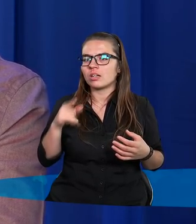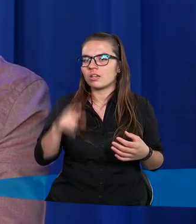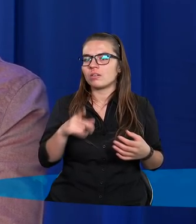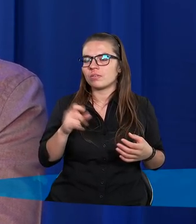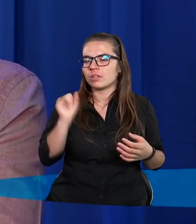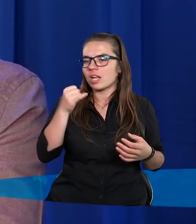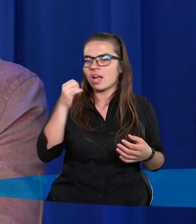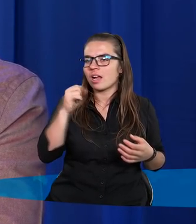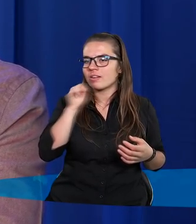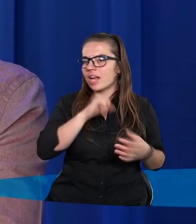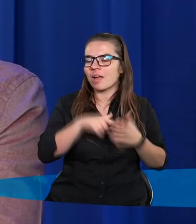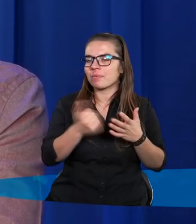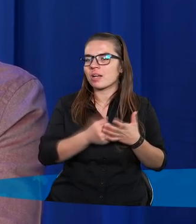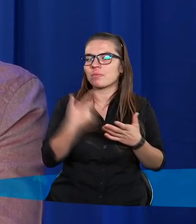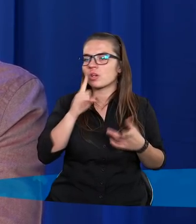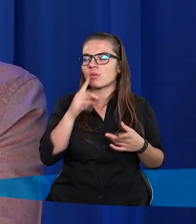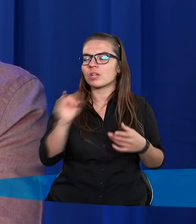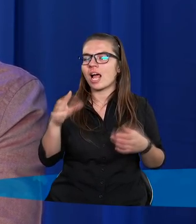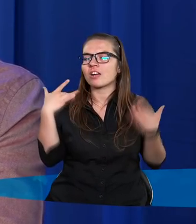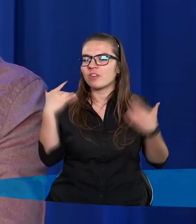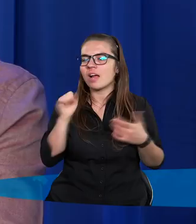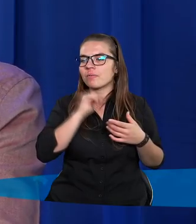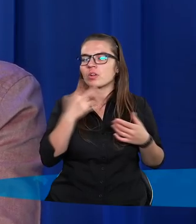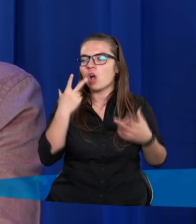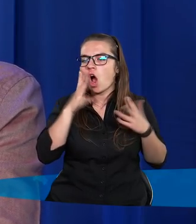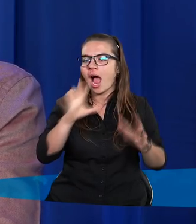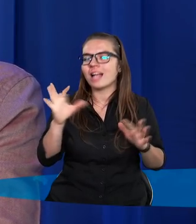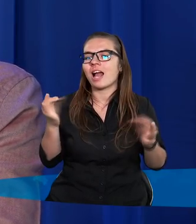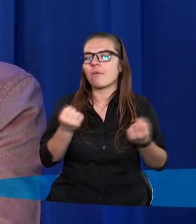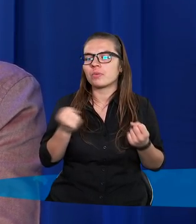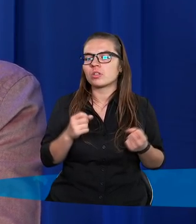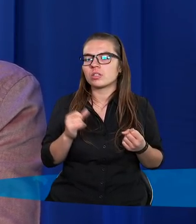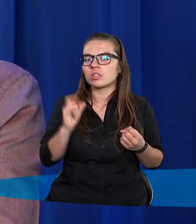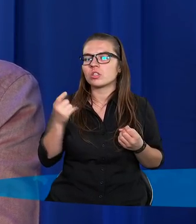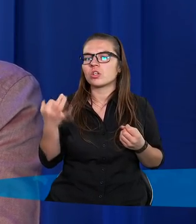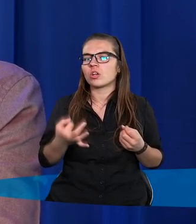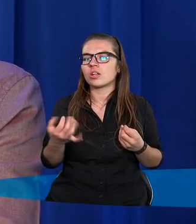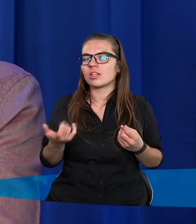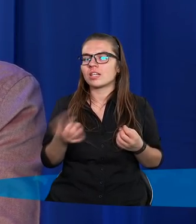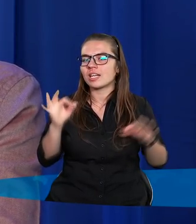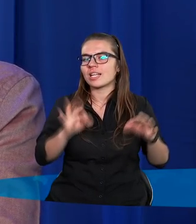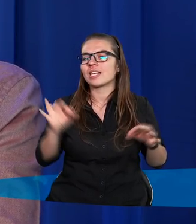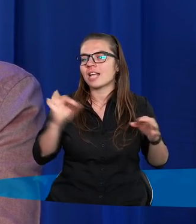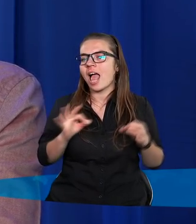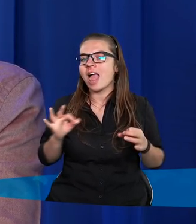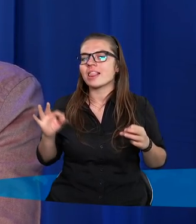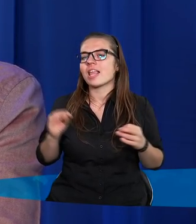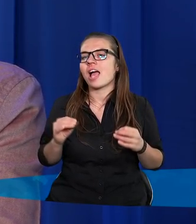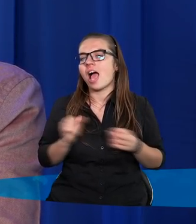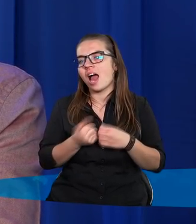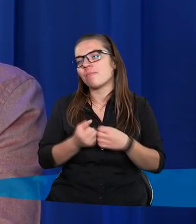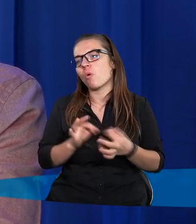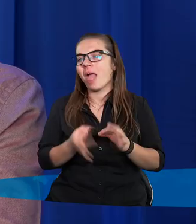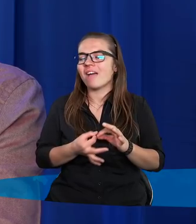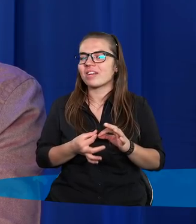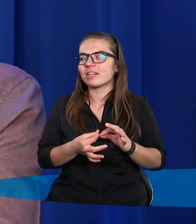objawia tak jak w Starym Testamencie, tak potężnie, tak z mocą, okazale, tylko teraz tak dyskretnie, albo